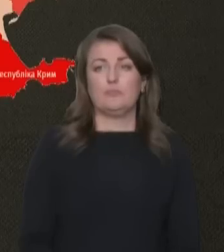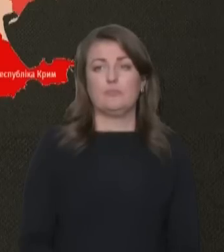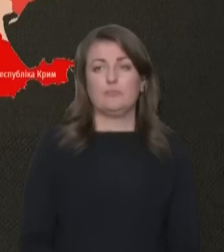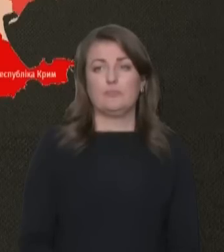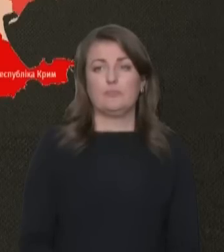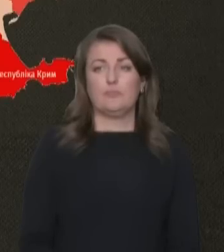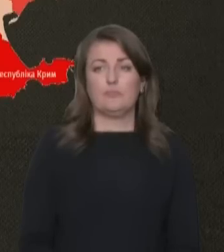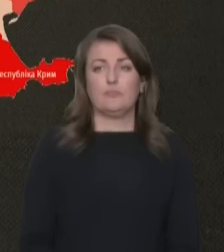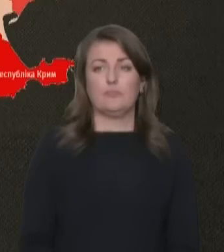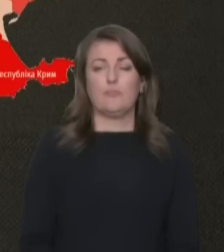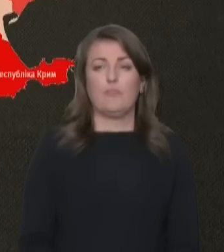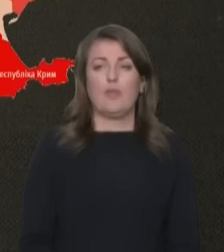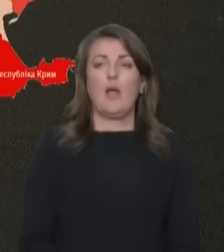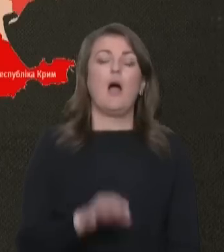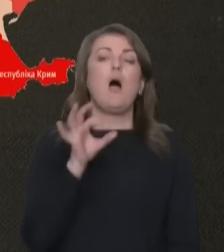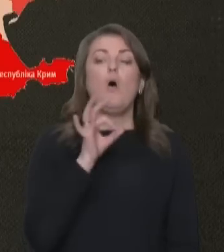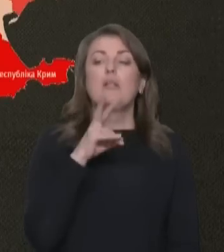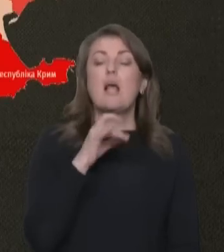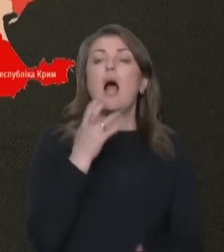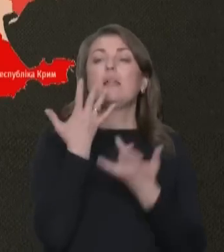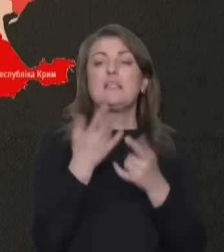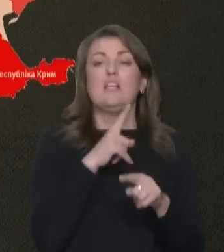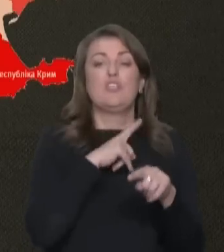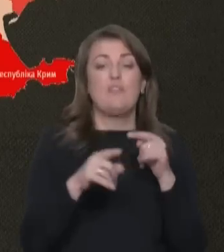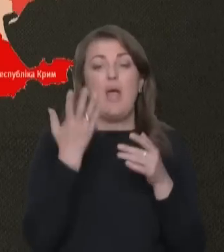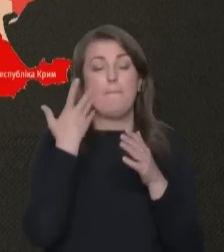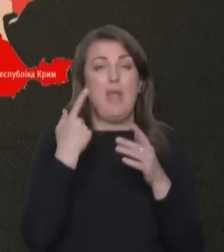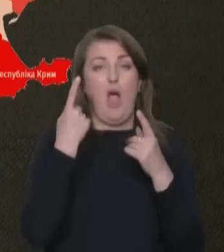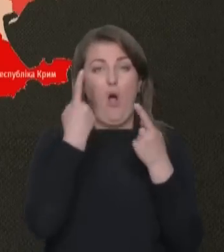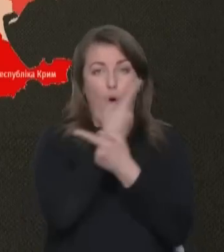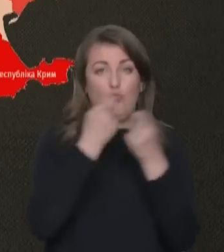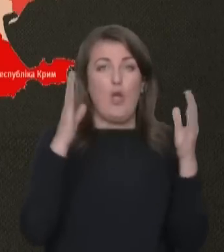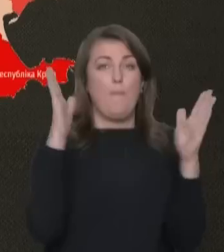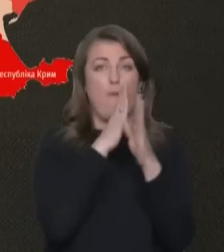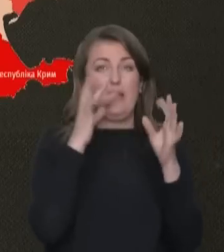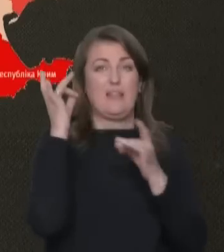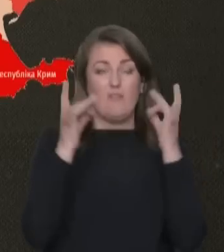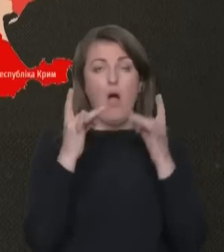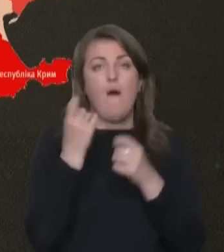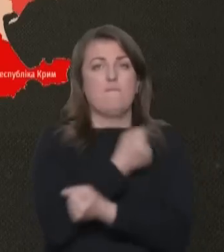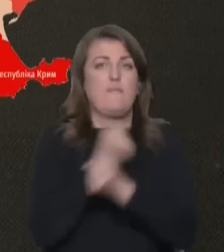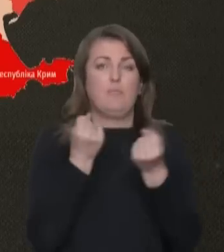Алло. Так, Олександра, а наскільки швидко після оголошення повітряної тривоги стався вибух?